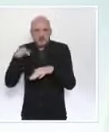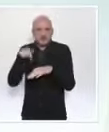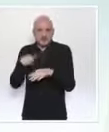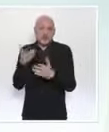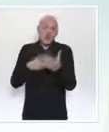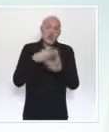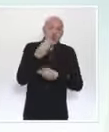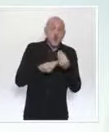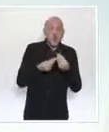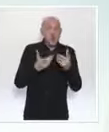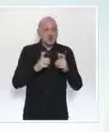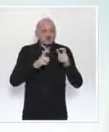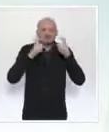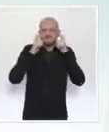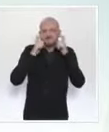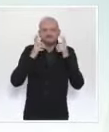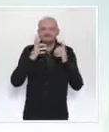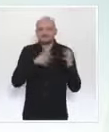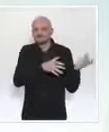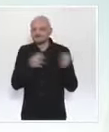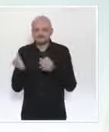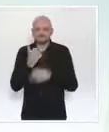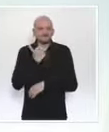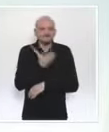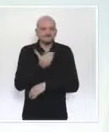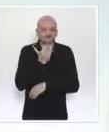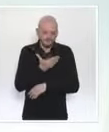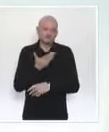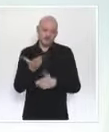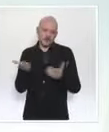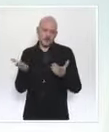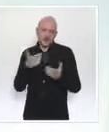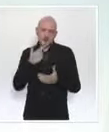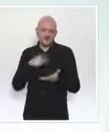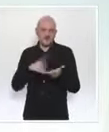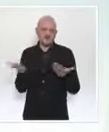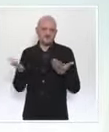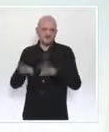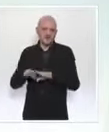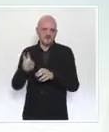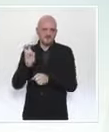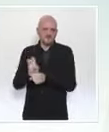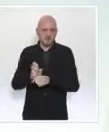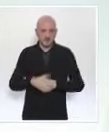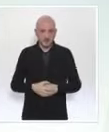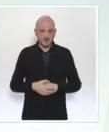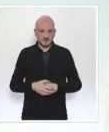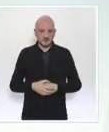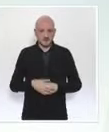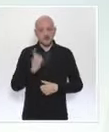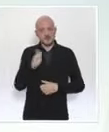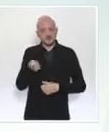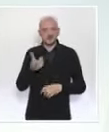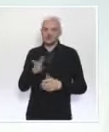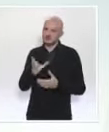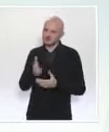permettent pas le port du masque en continu, resteront fermées. Nous les accompagnerons par des mesures économiques qui ont